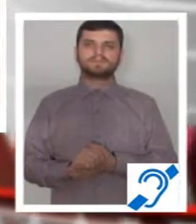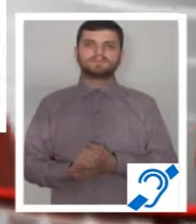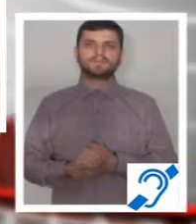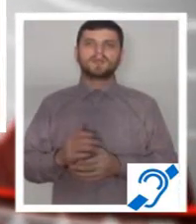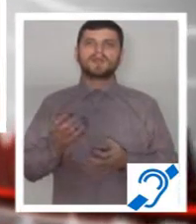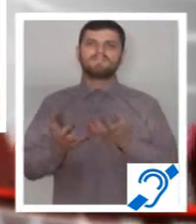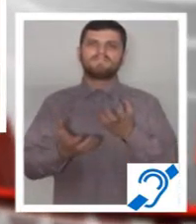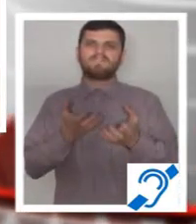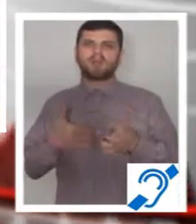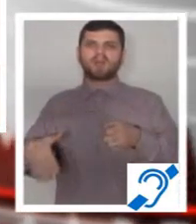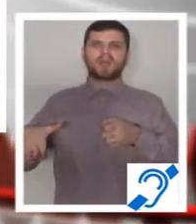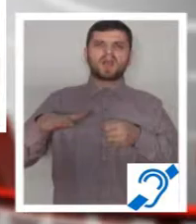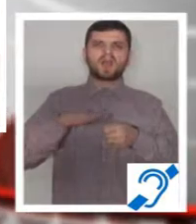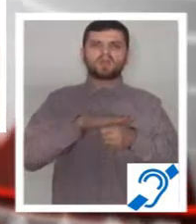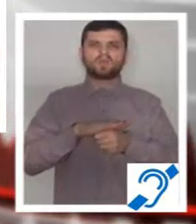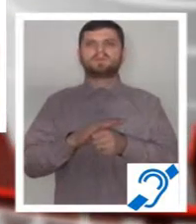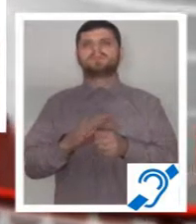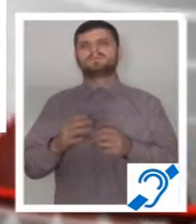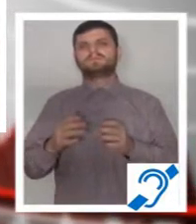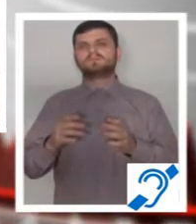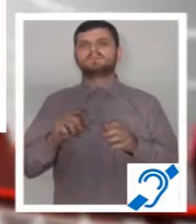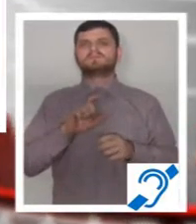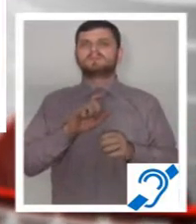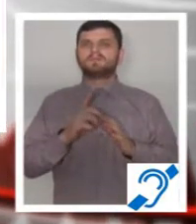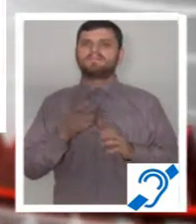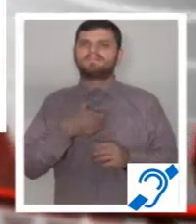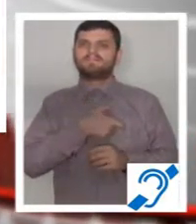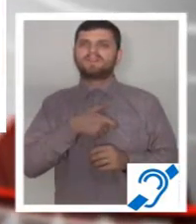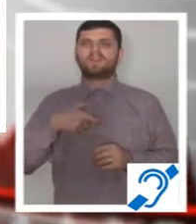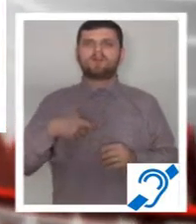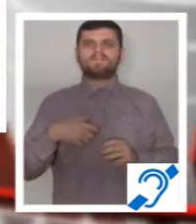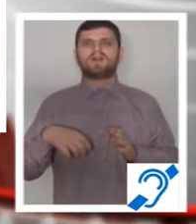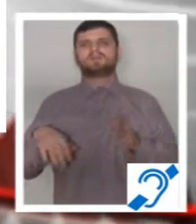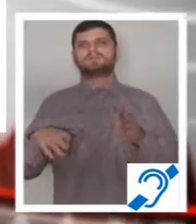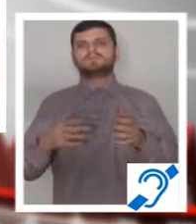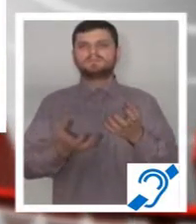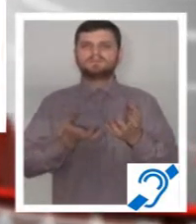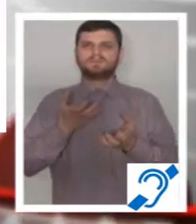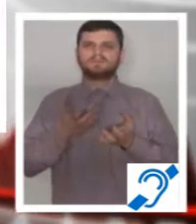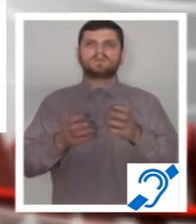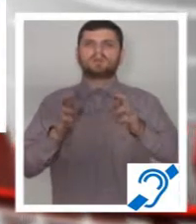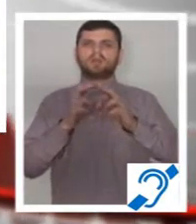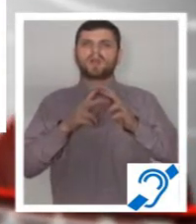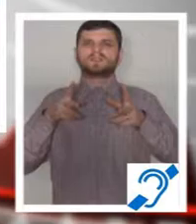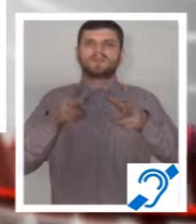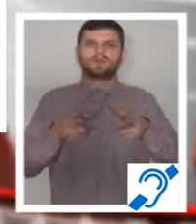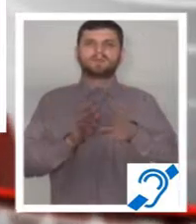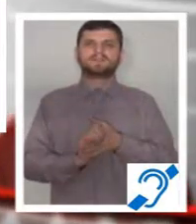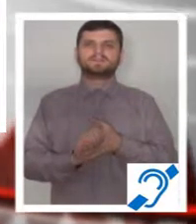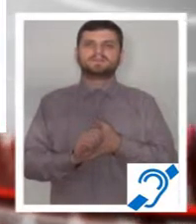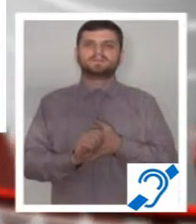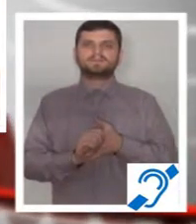Incendiul a cuprins pereții realizati din panouri de tip sandwich. Flăcările uriașei au panicat pe oameni. Când a realizat proporțiile